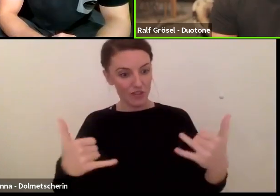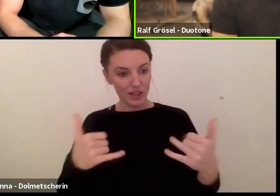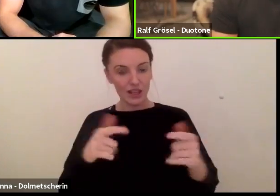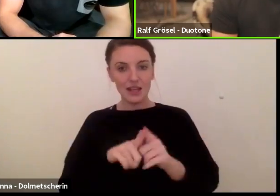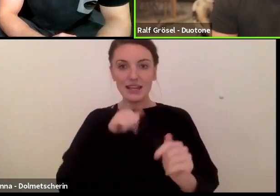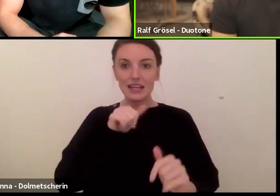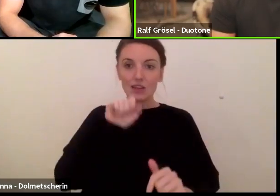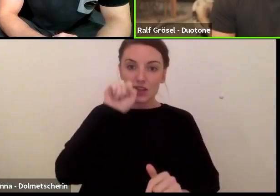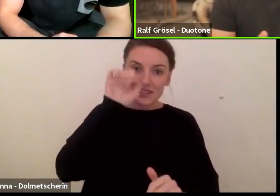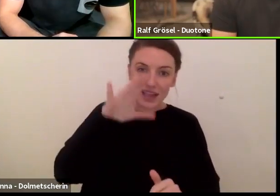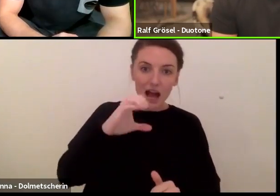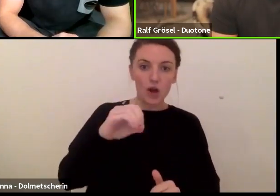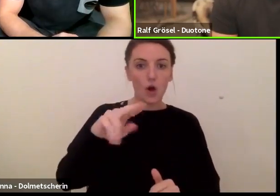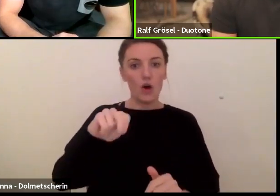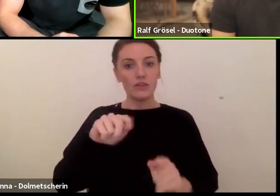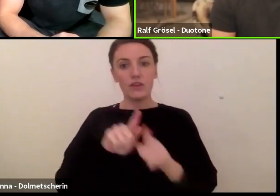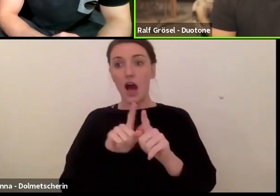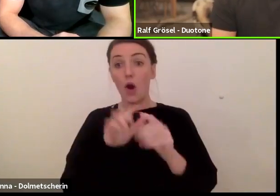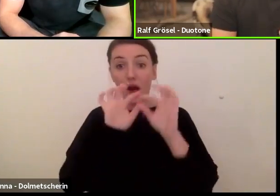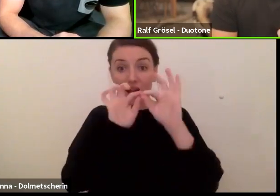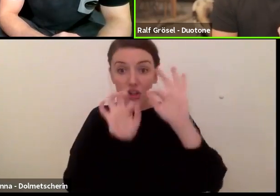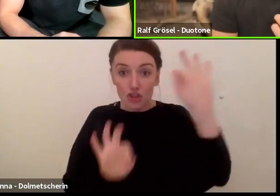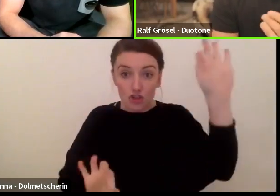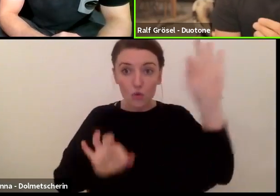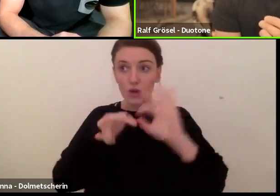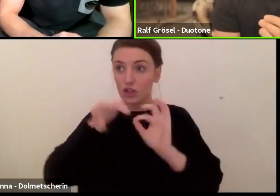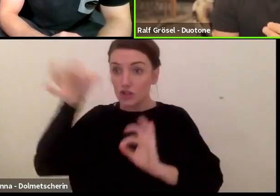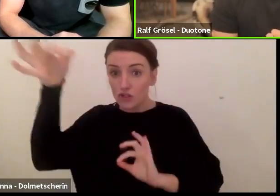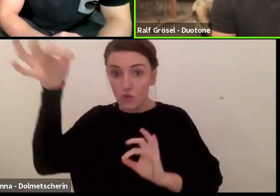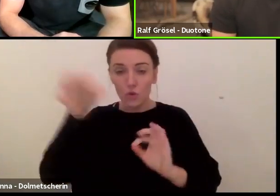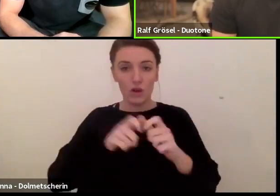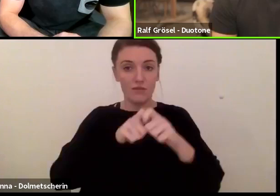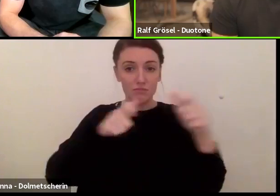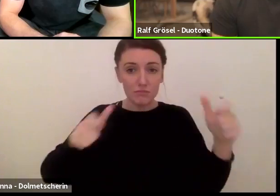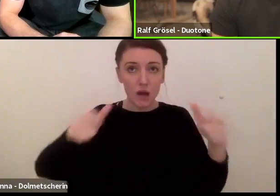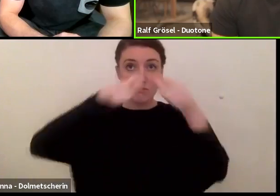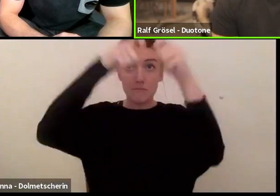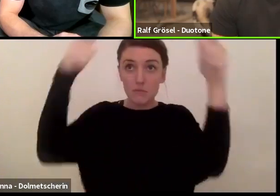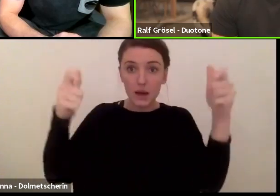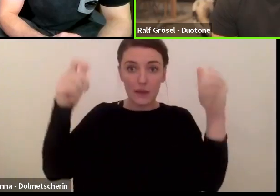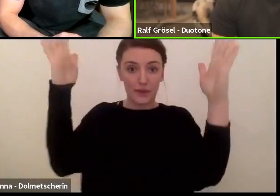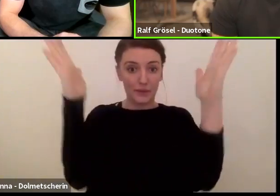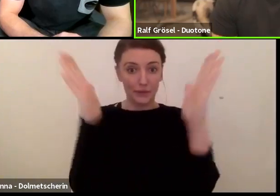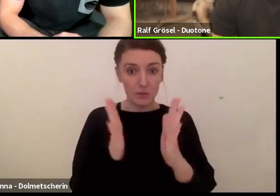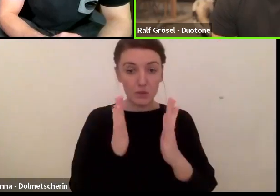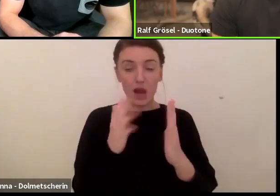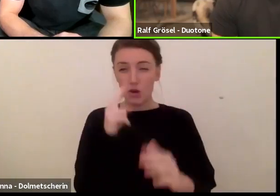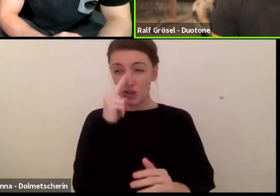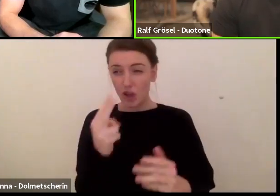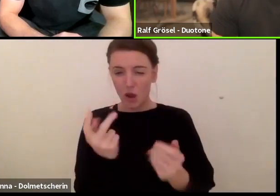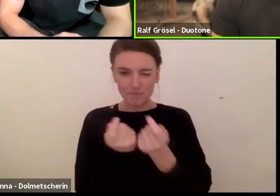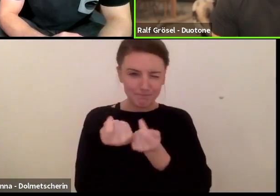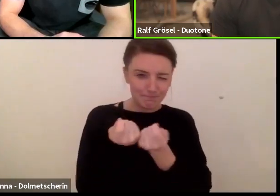sondern welche Blätter verwendest du, welche Leinen verwendest du, welche Pigtails du irgendwo hast, wo kannst du eigentlich Gewicht sparen. Und das ist letztendlich das